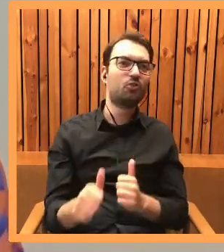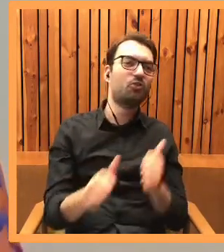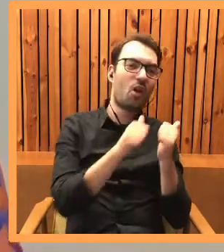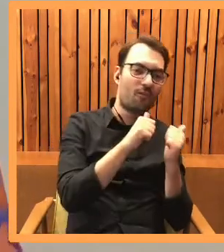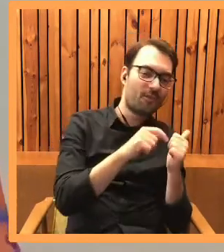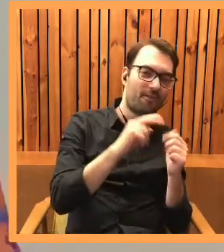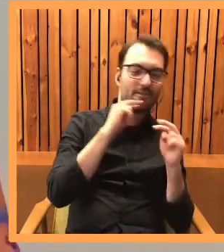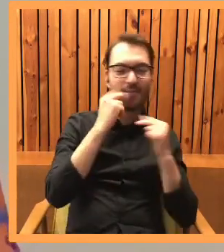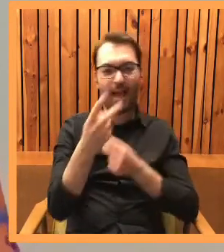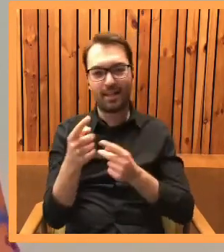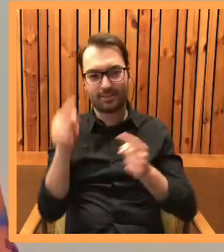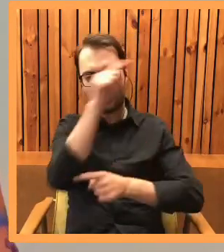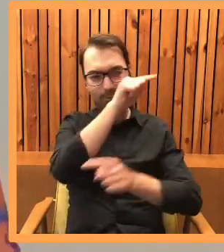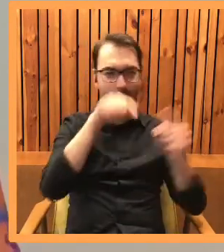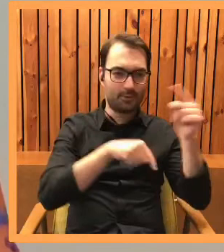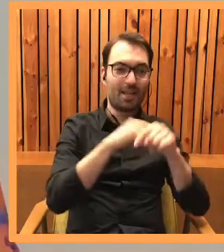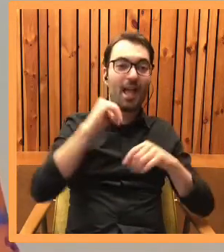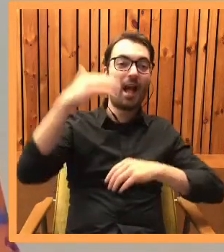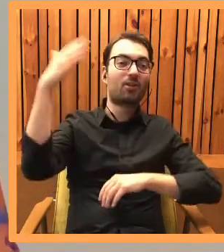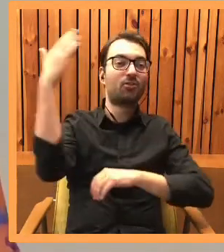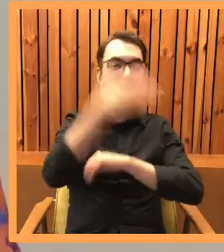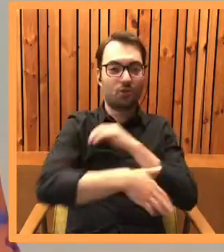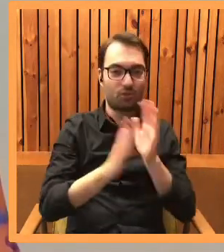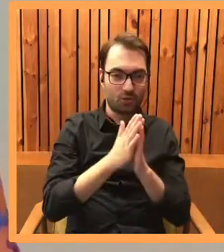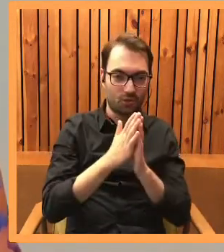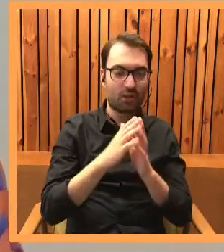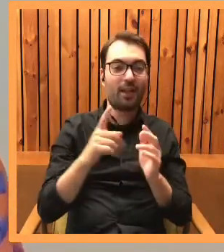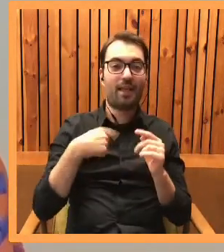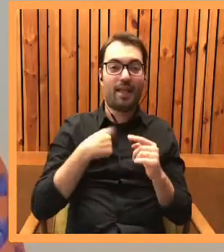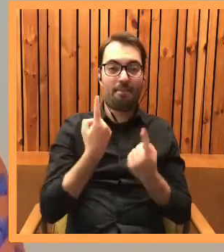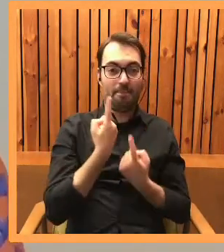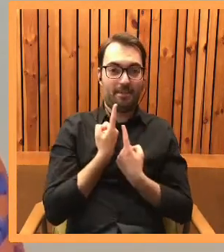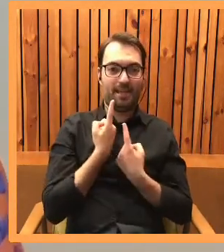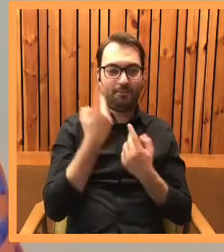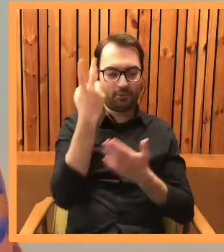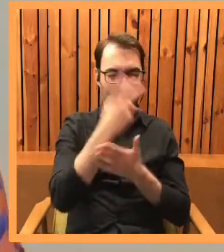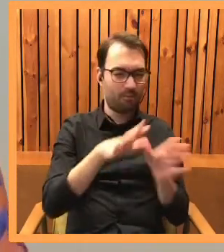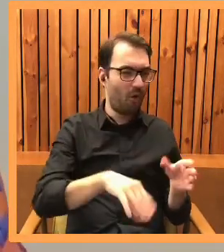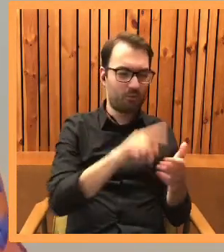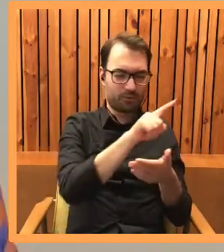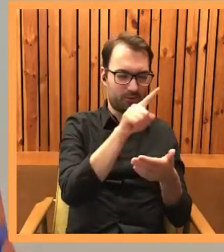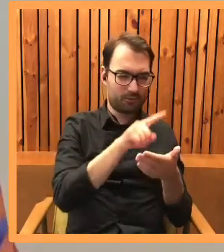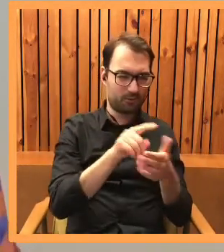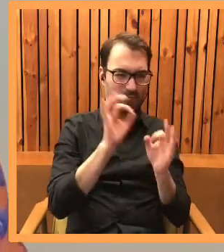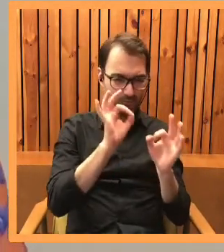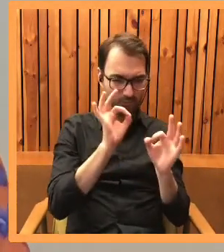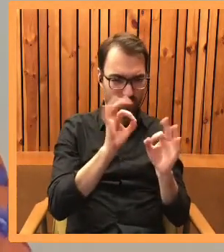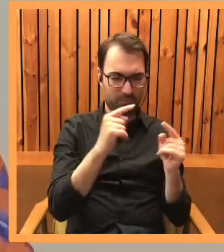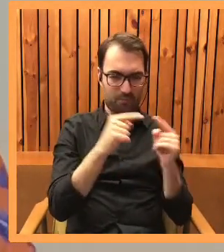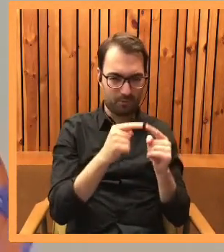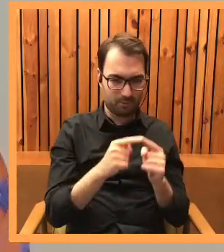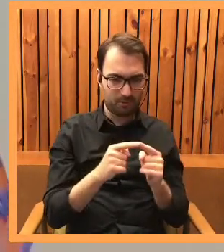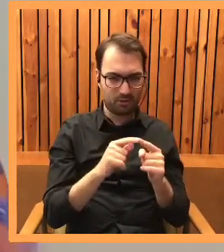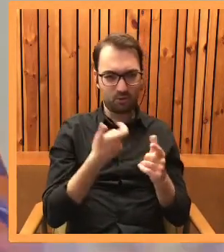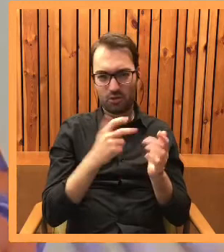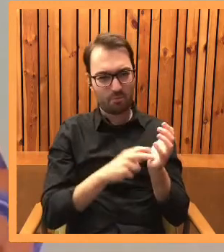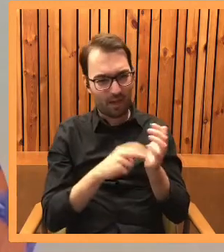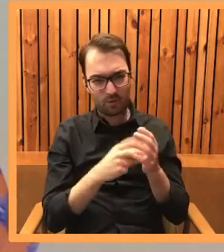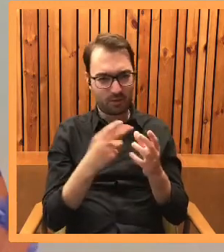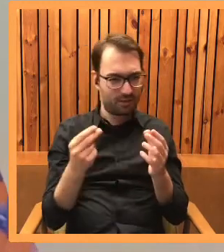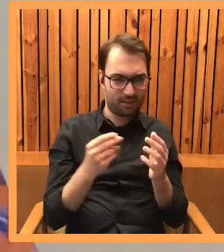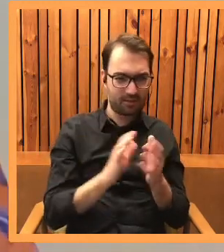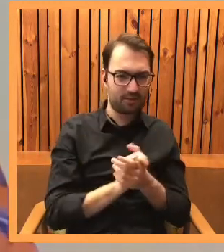wracam. I jak skończę pisać książkę, to lubię sama ją przeczytać najpierw od początku, żeby sprawić, czy wszystko na pewno jest tak, jak ja chciałam i czy czegoś nie trzeba